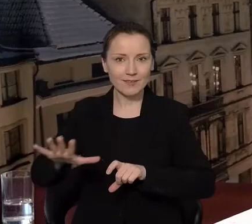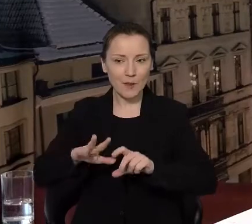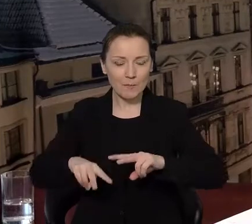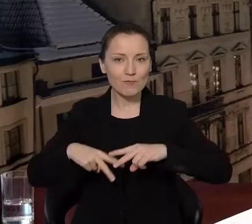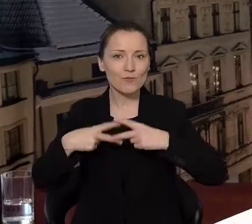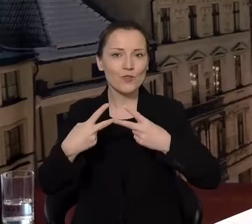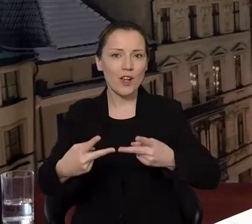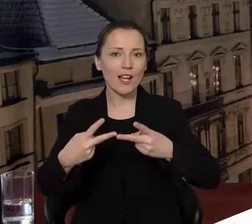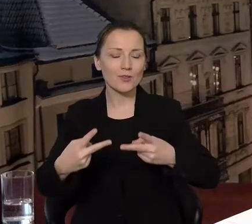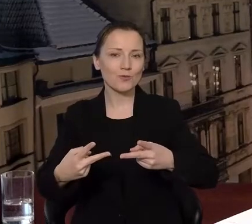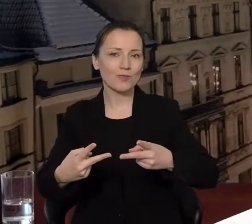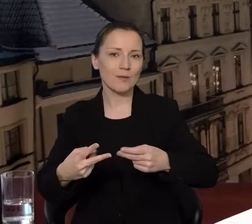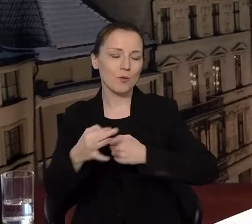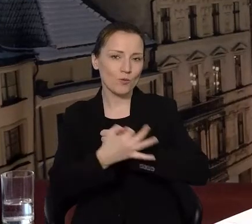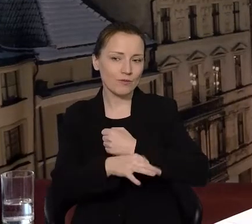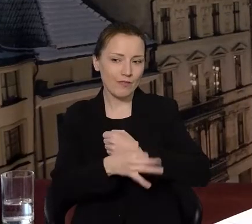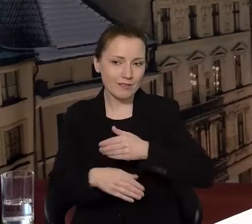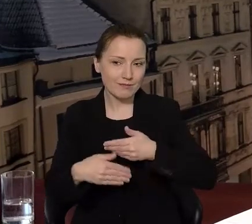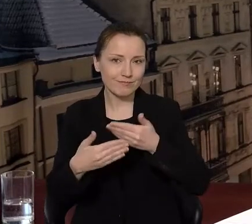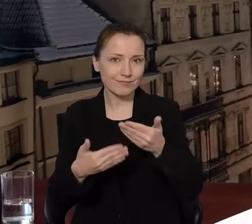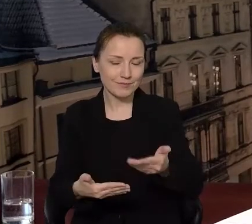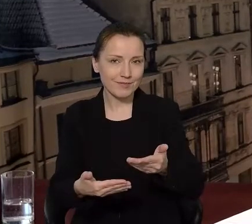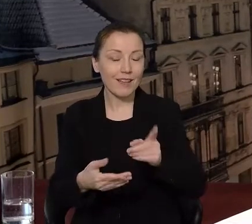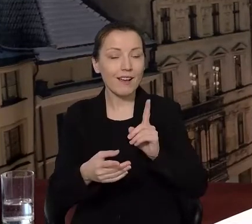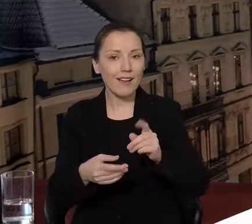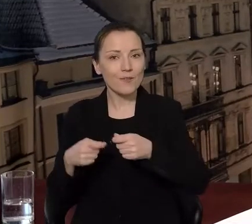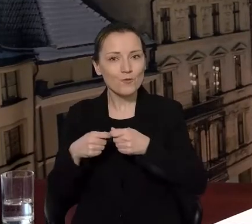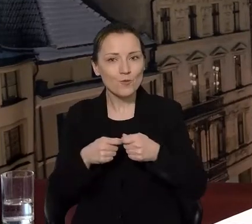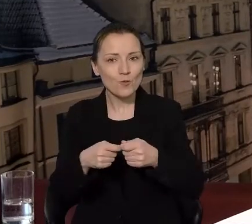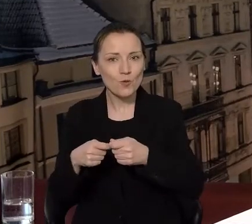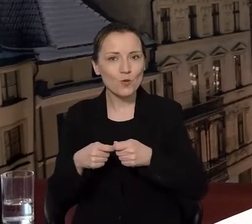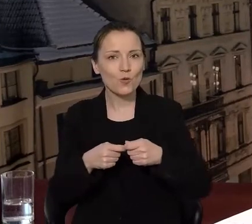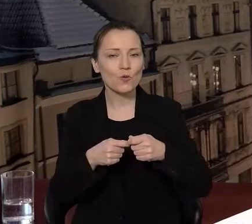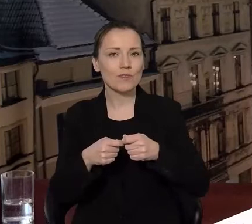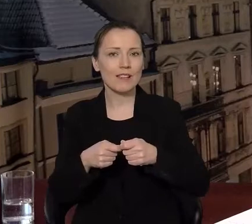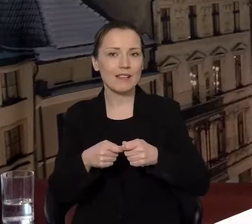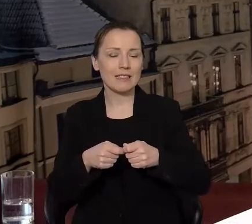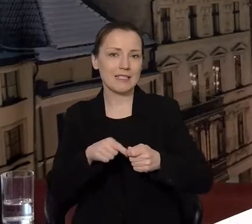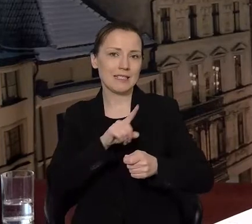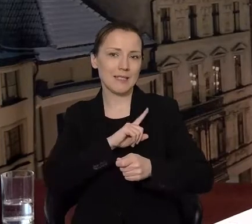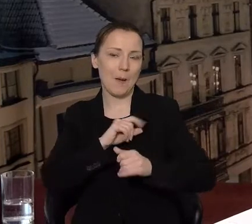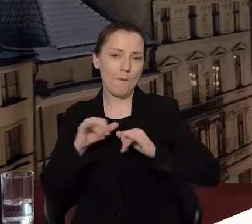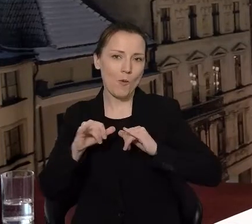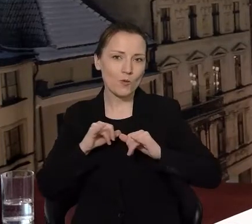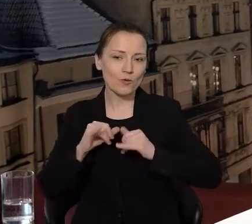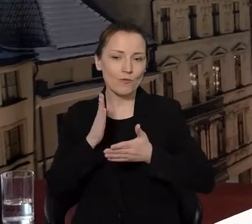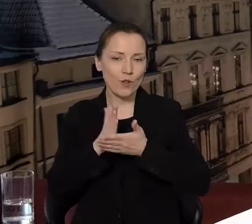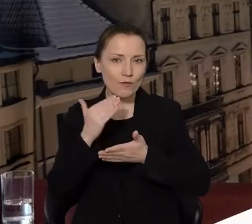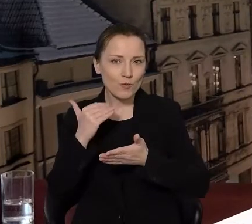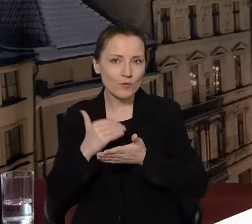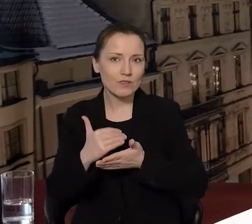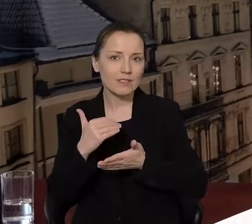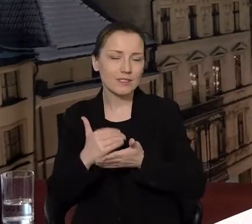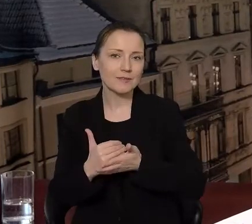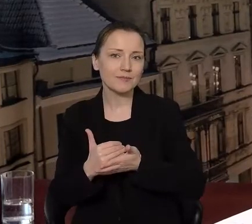uniwersytetu. Natomiast wspólnie samorząd województwa, poprzez możliwość korzystania